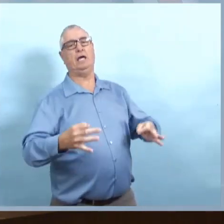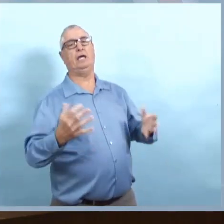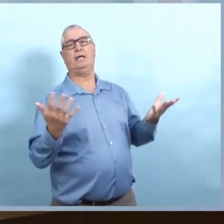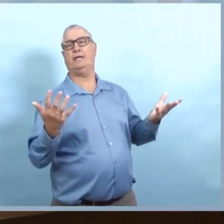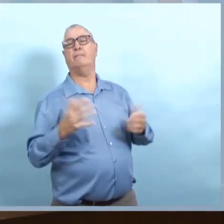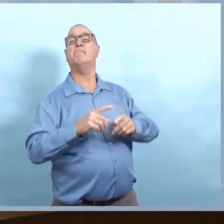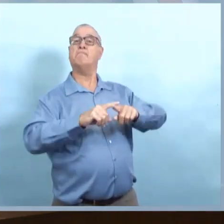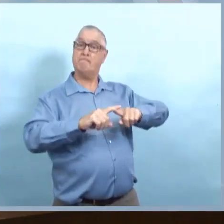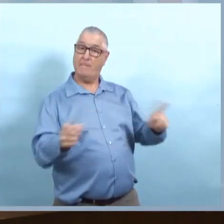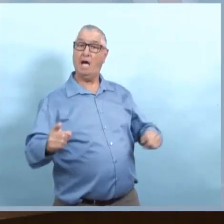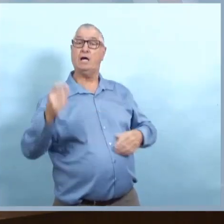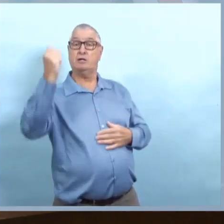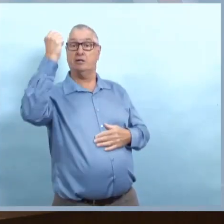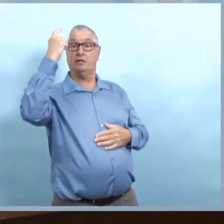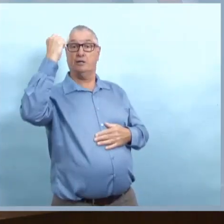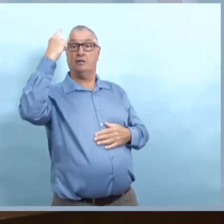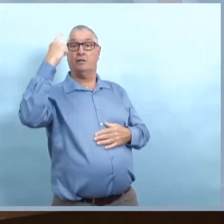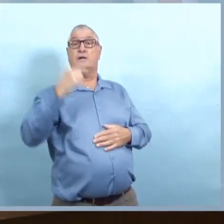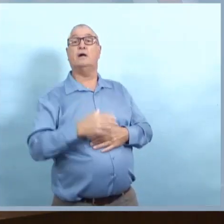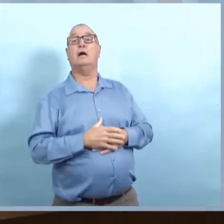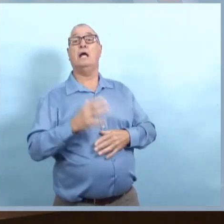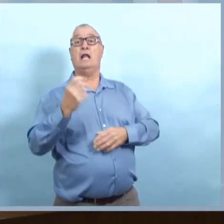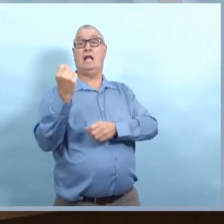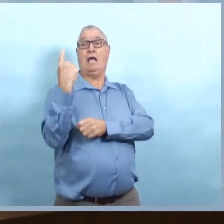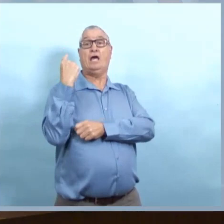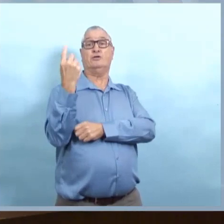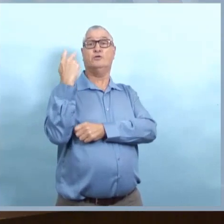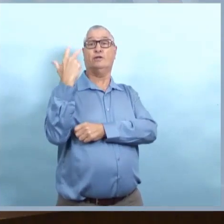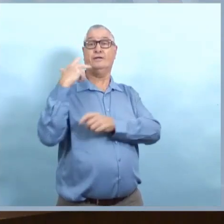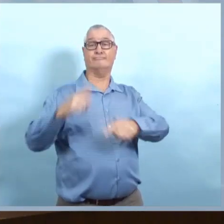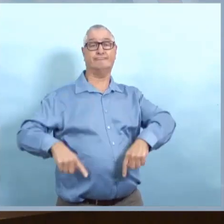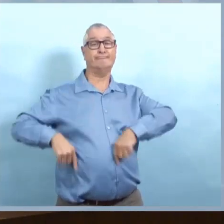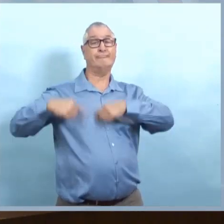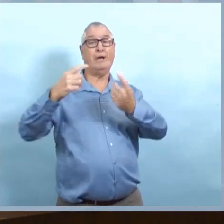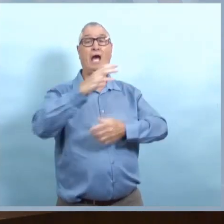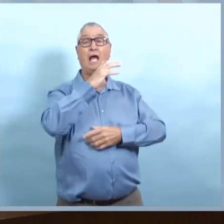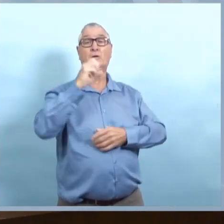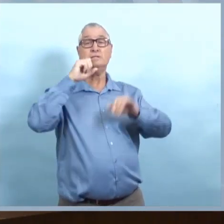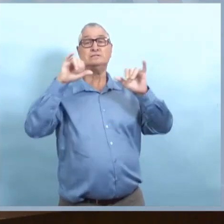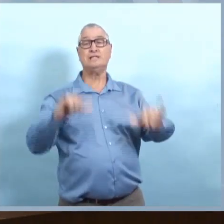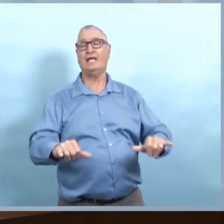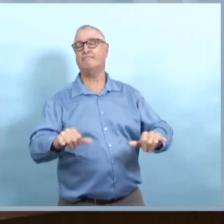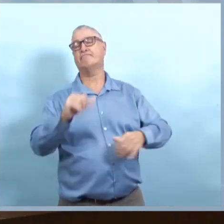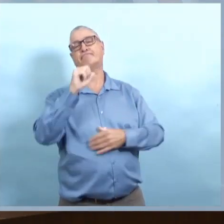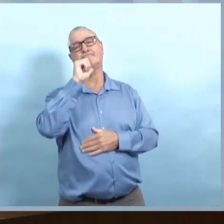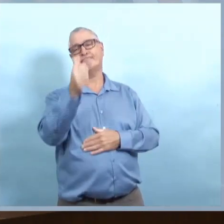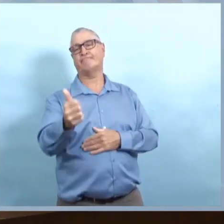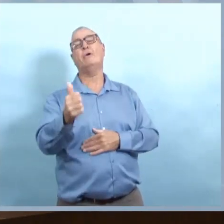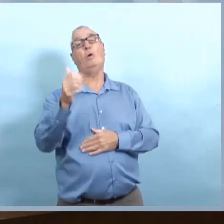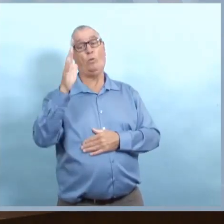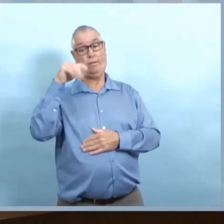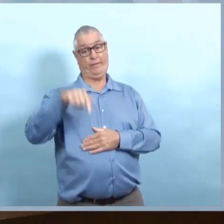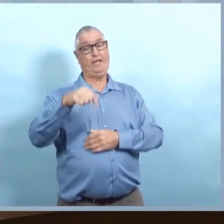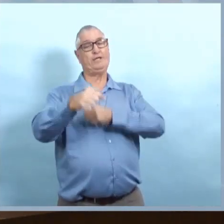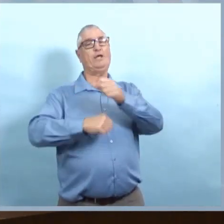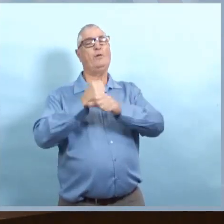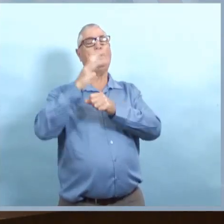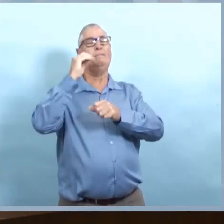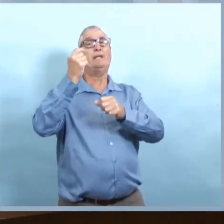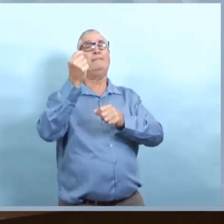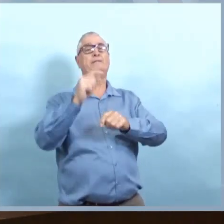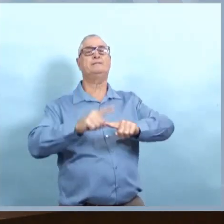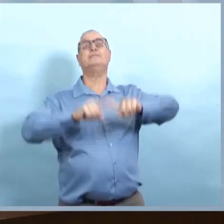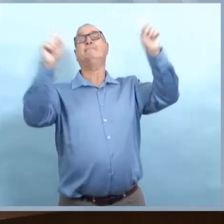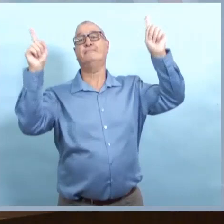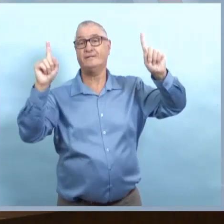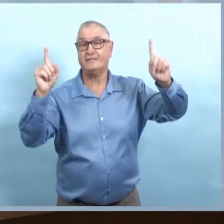touchées. Est-ce que vous pensez que de passer aux portes, c quelque chose qui sera possible? Nous allons donner des directives là-dessus. Nous n